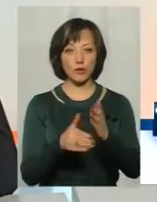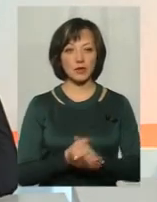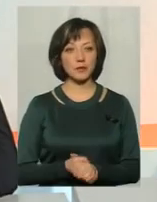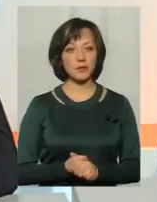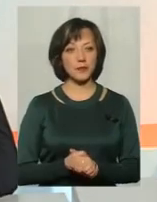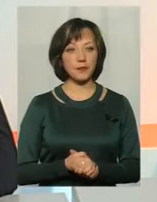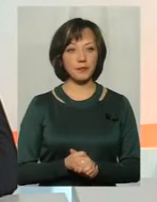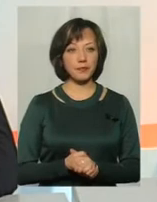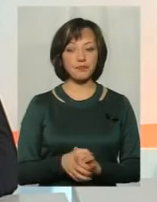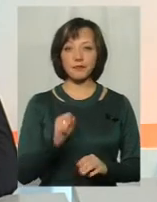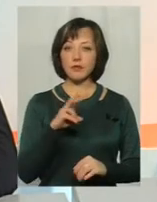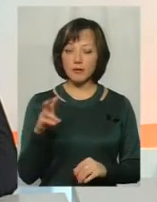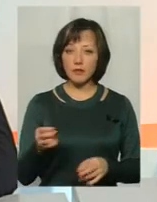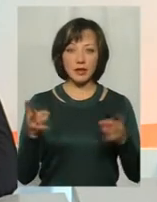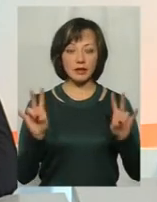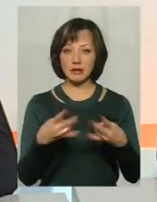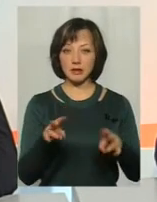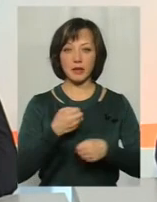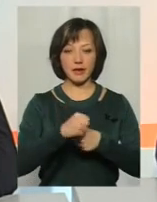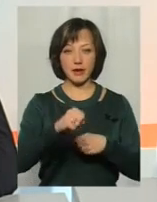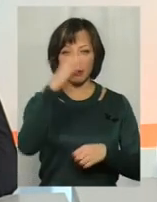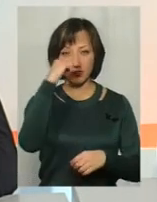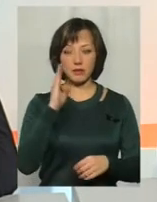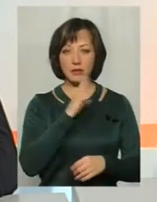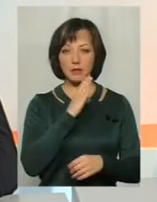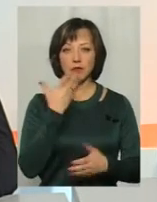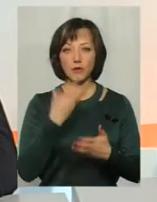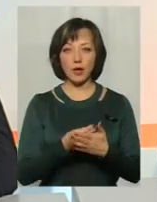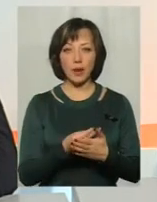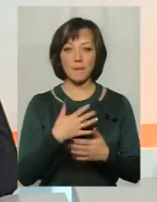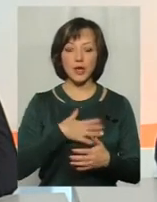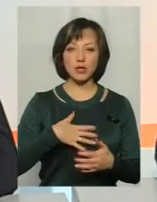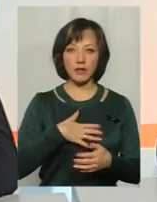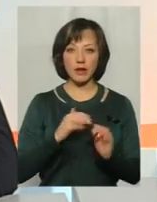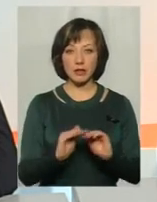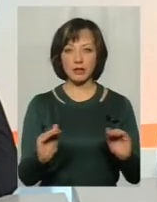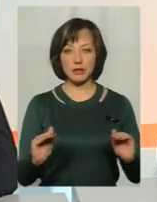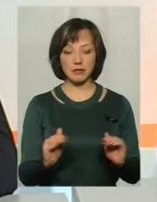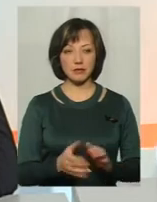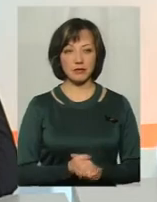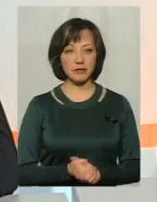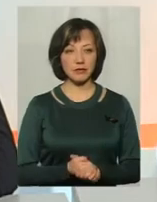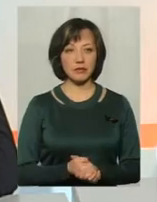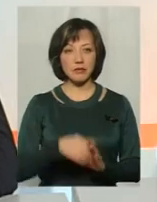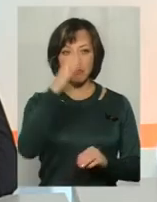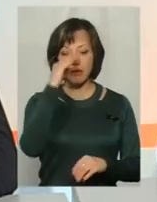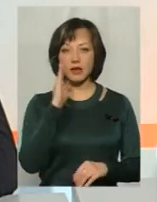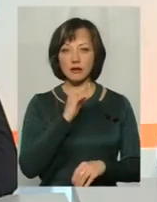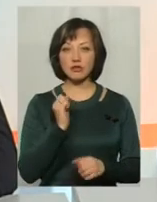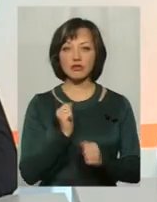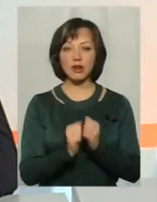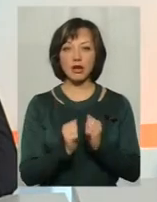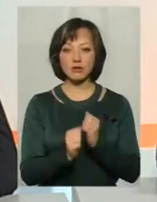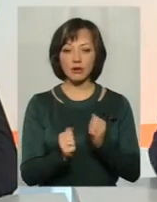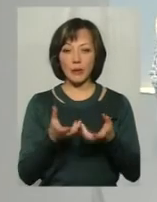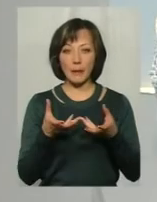підштовхувати. Але не треба нав'язувати батькам свої якісь переживання, дітям і тривожність. Батьки дуже часто проєктують.